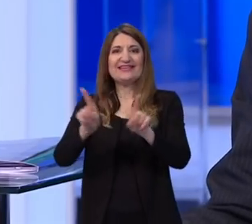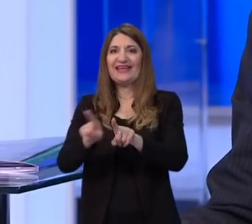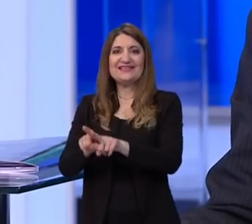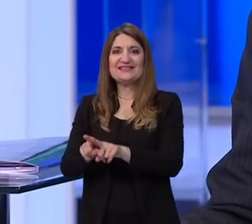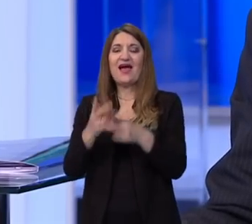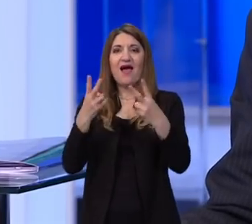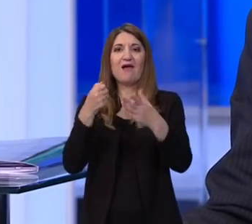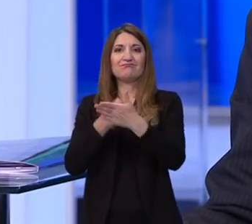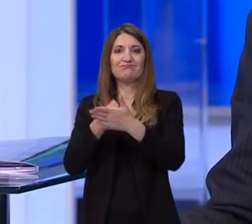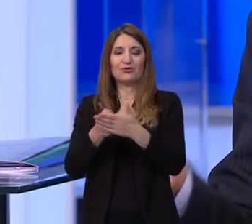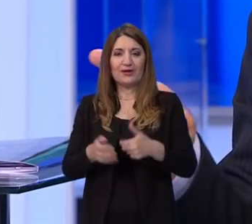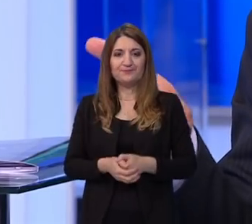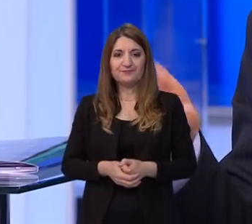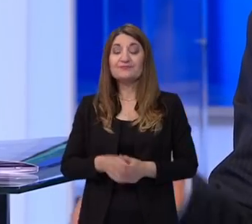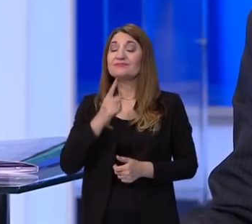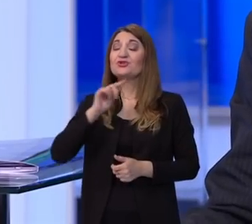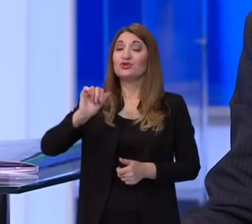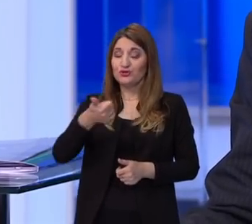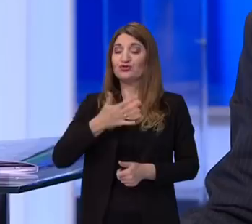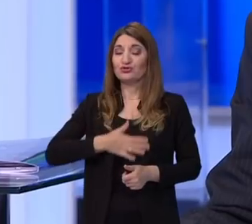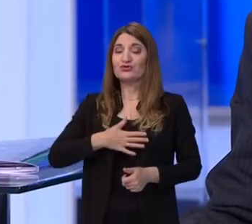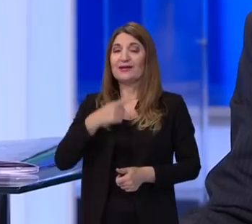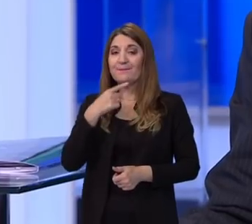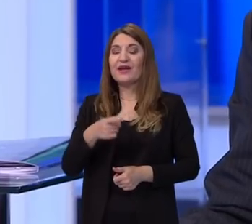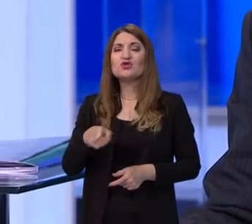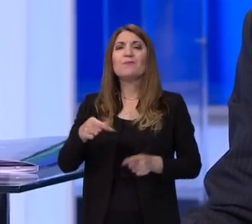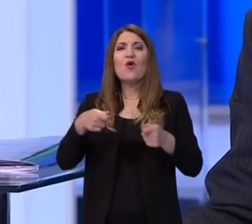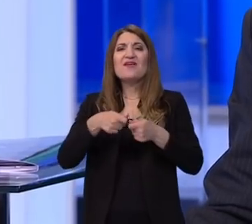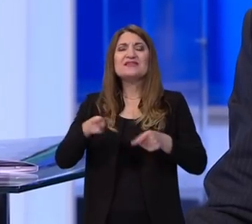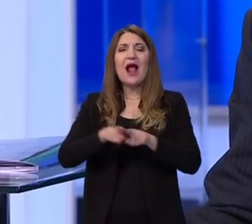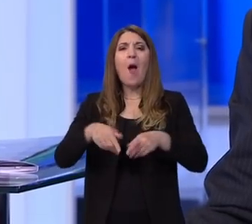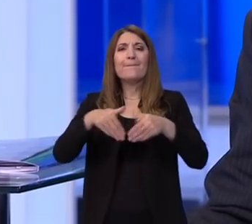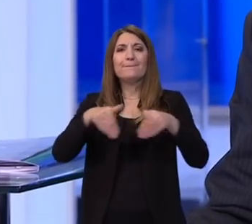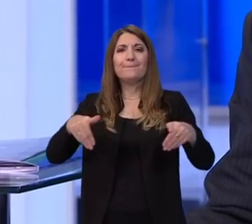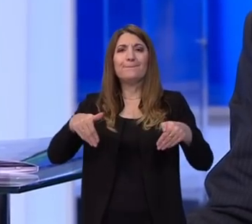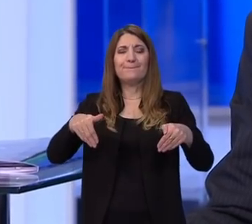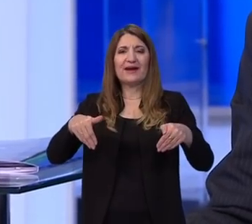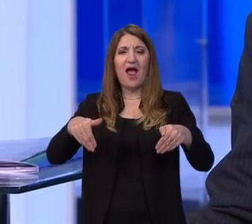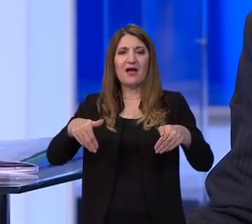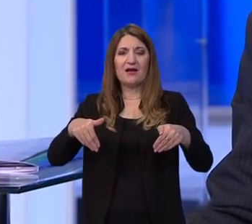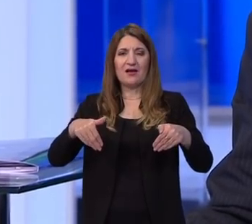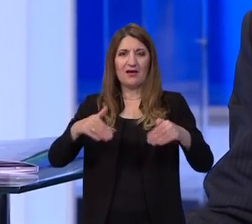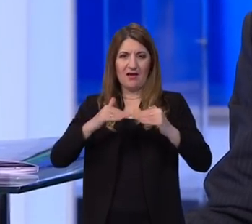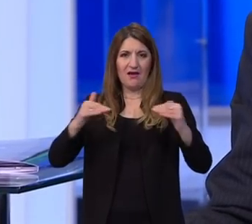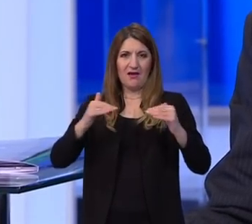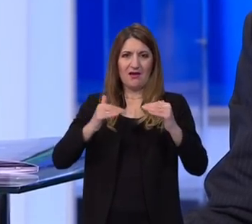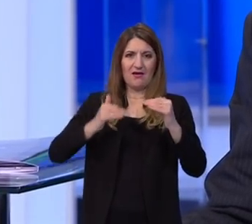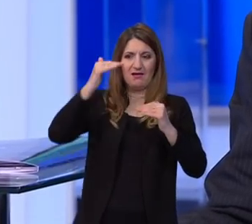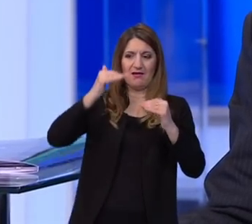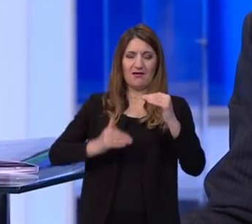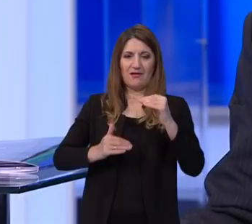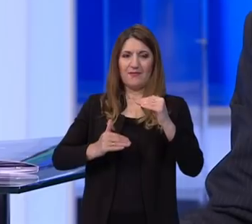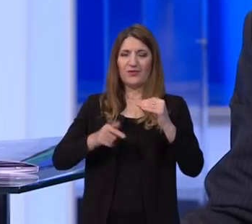ono što još samo da ne propustim kad ste spomenuli pragove, ja doista mogu reći, o tome uopće nismo